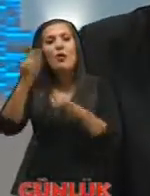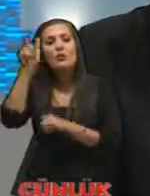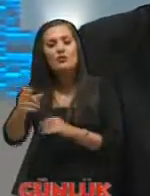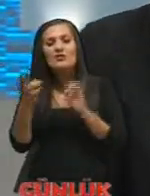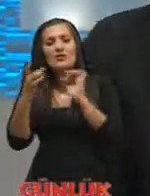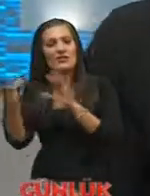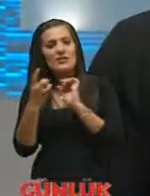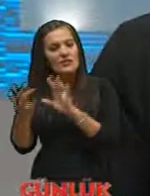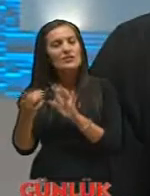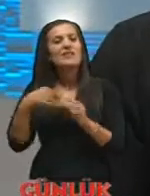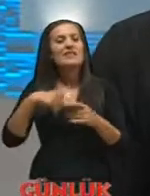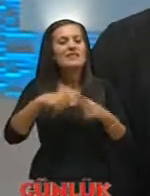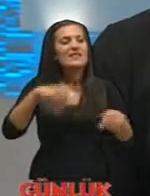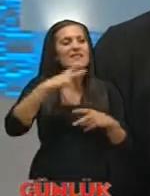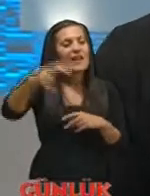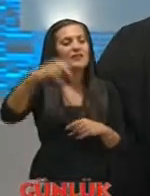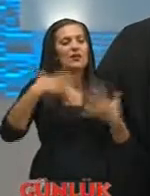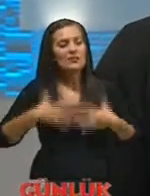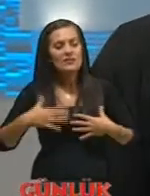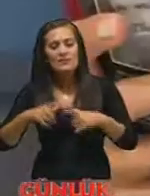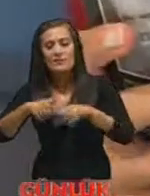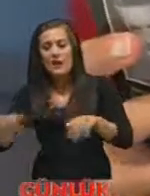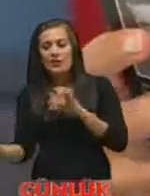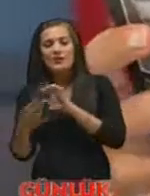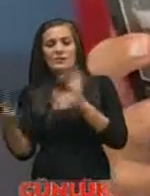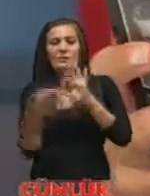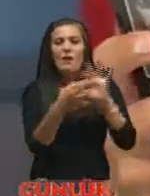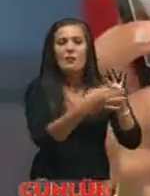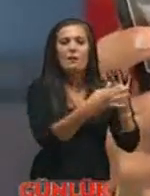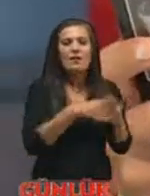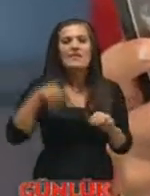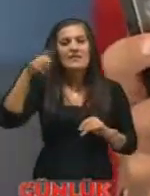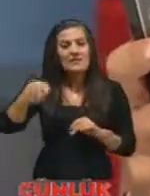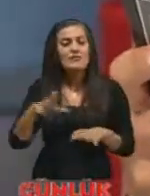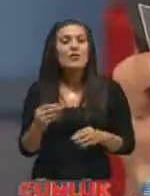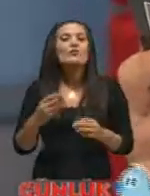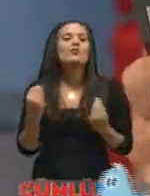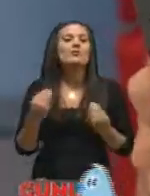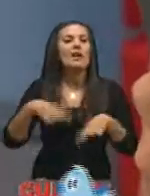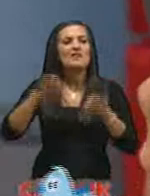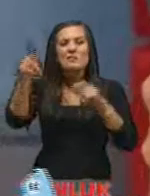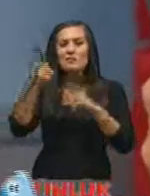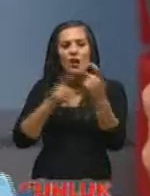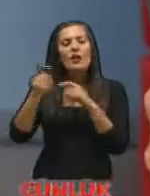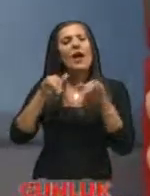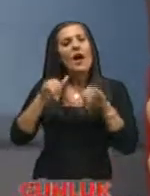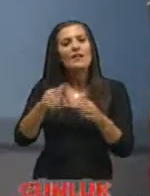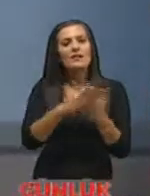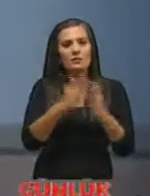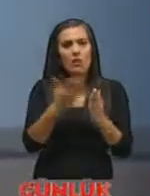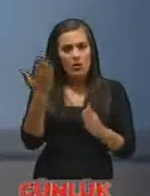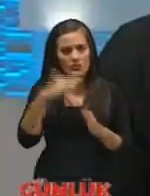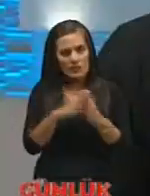ilişkisini seyirci ilişkisini kostüm dekor ilişkisini sizin soruda da çok güzel hazırlamışsınız o sorularda da aynısı dedim acaba